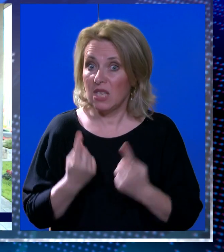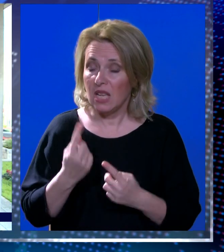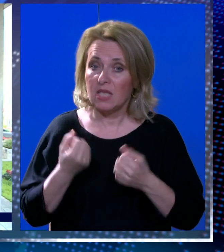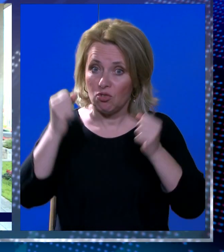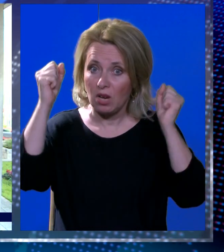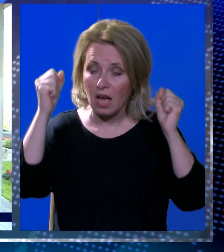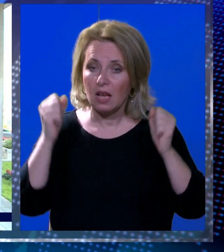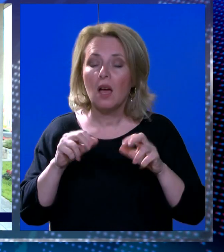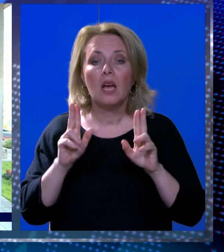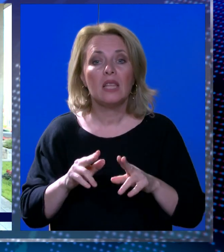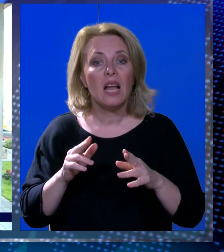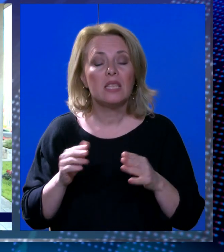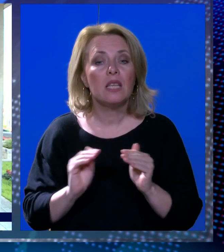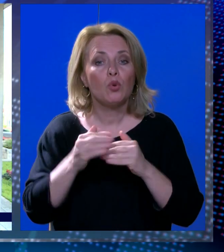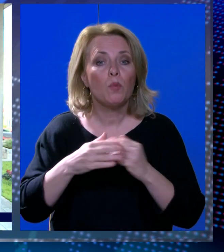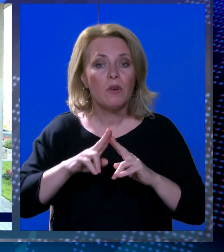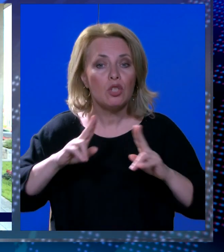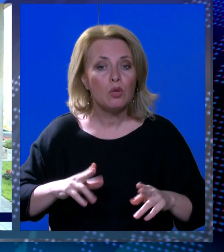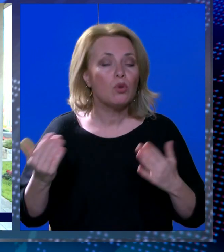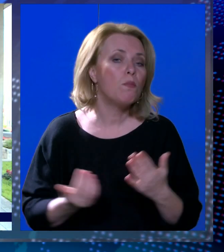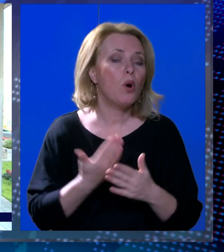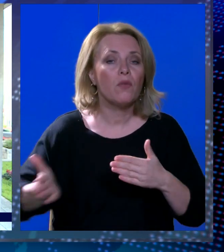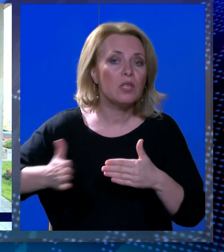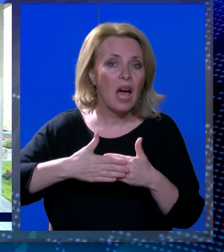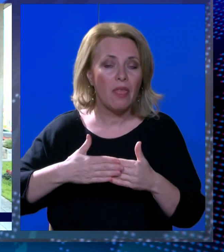došlo do štrajka, znači li to da bi se Dubrovački sud ponovno zatvorio?